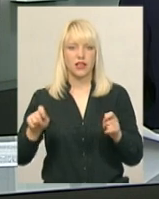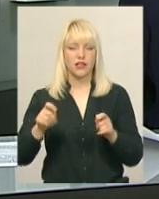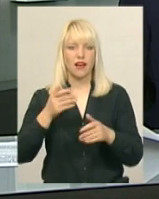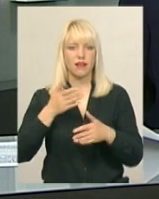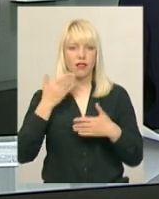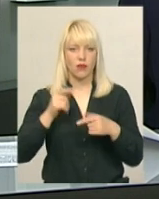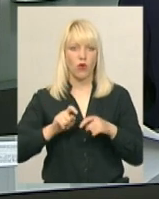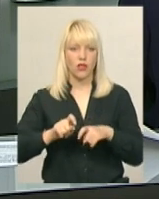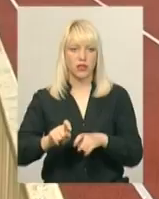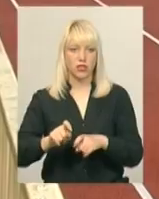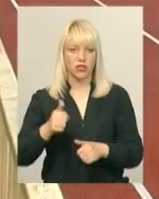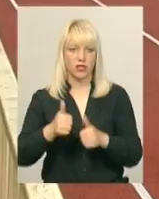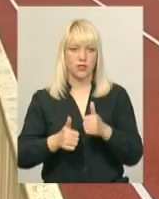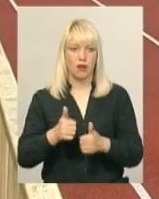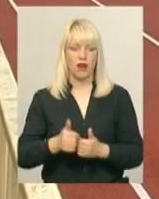Світлана Поробок.